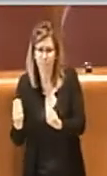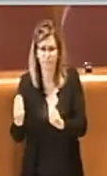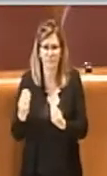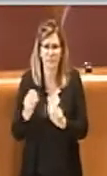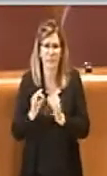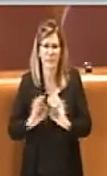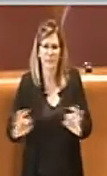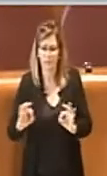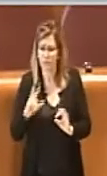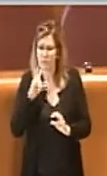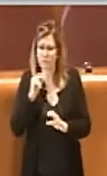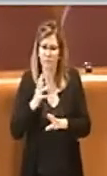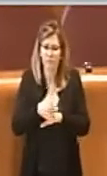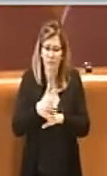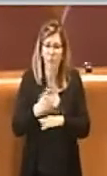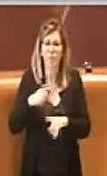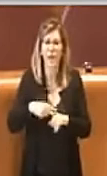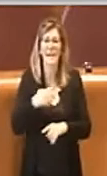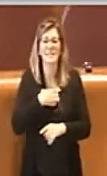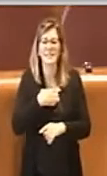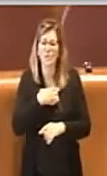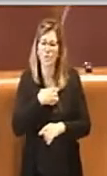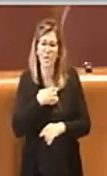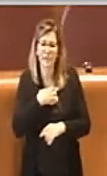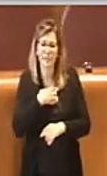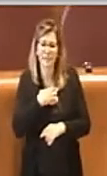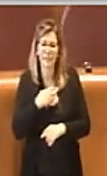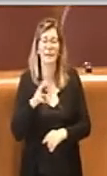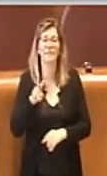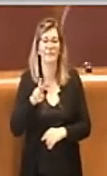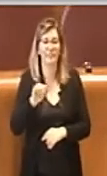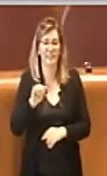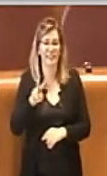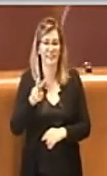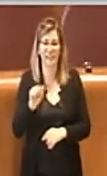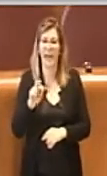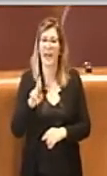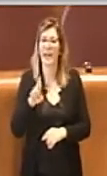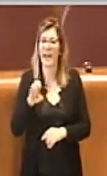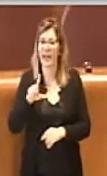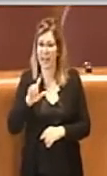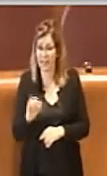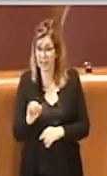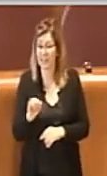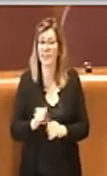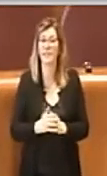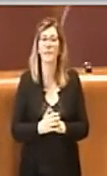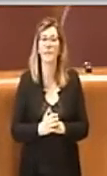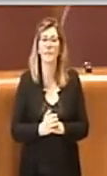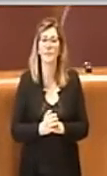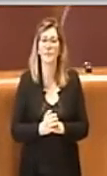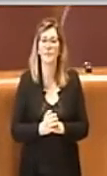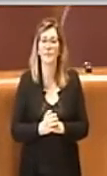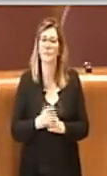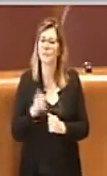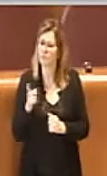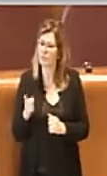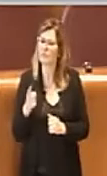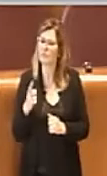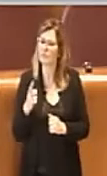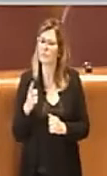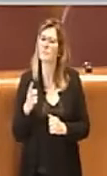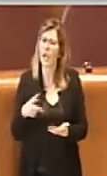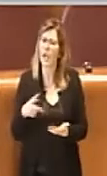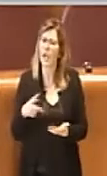è intervenuta anche l'assessore Fiorelli che appunto ci ha confermato in prima battuta appunto dell'inizio appunto